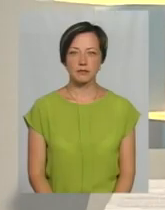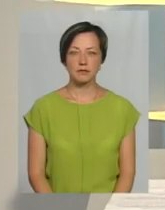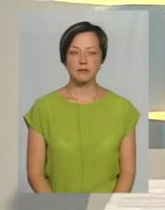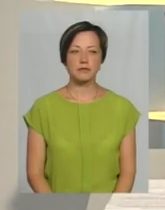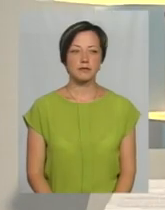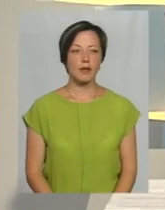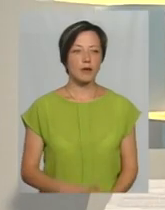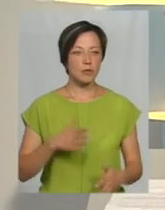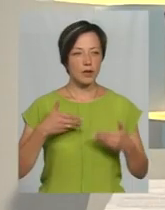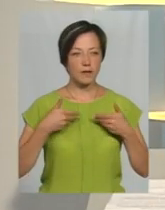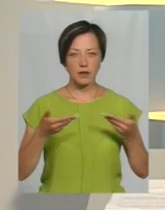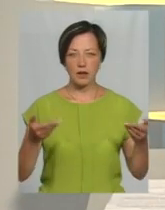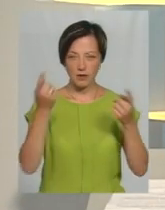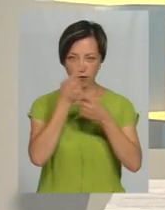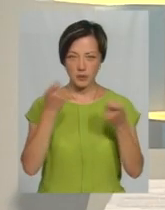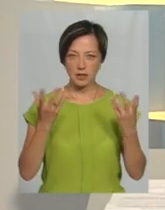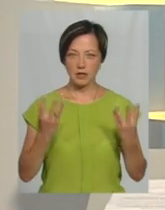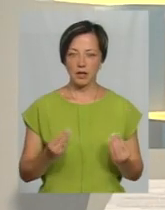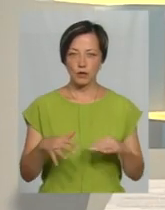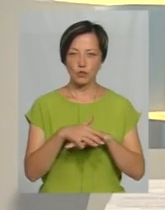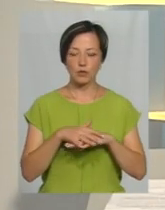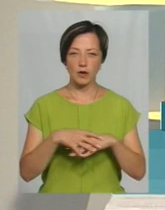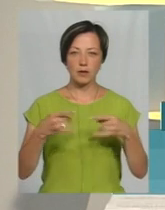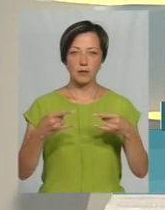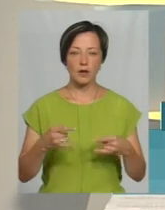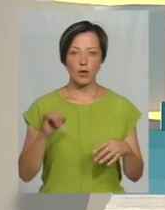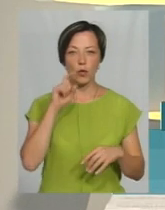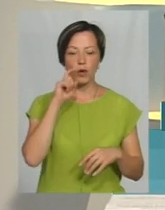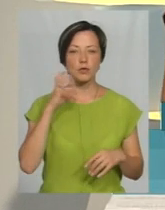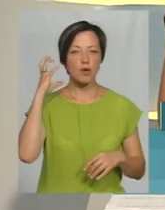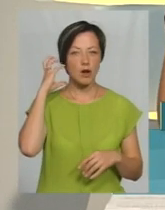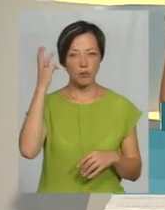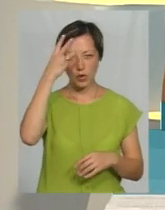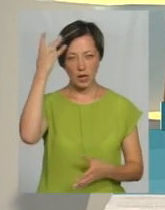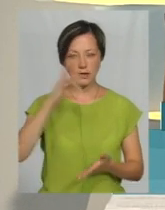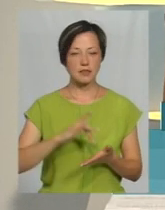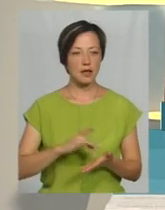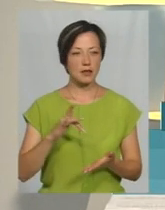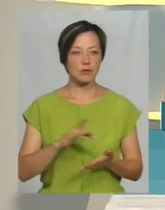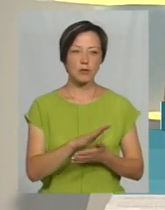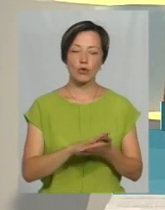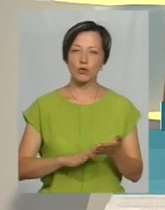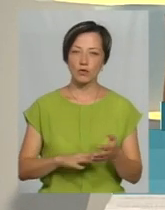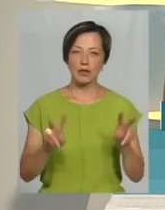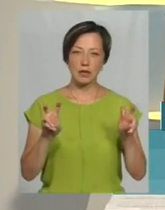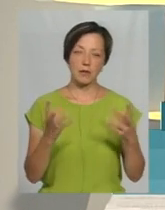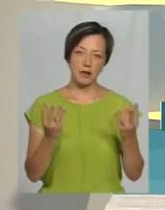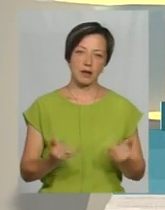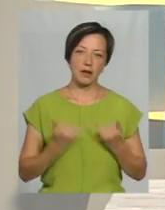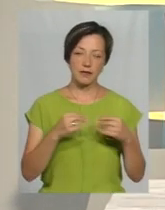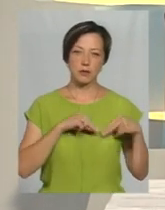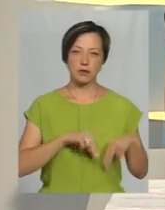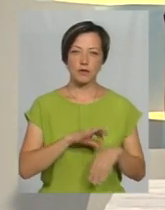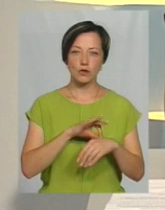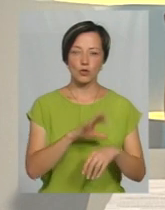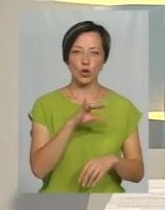Мої вітання. Інформаційний день на Суспільному та Українському радіоподілляцентр продовжує тема дня. Сьогодні для вас